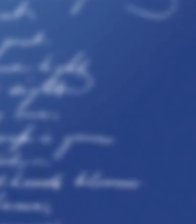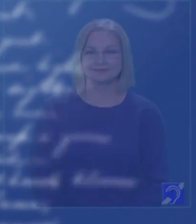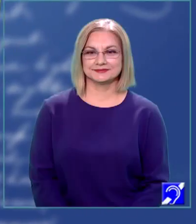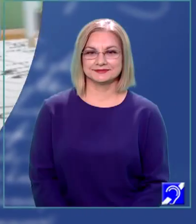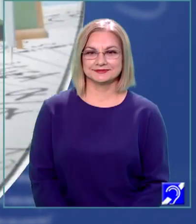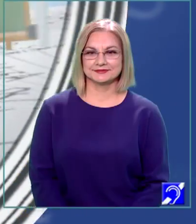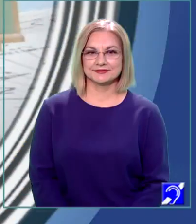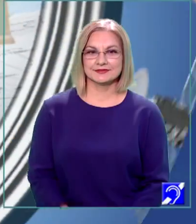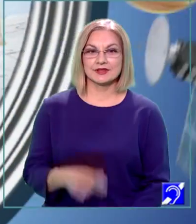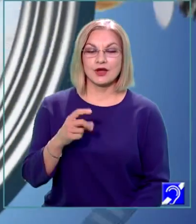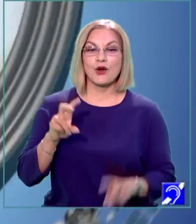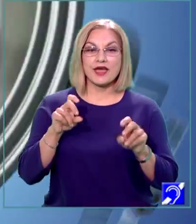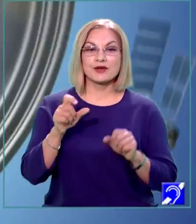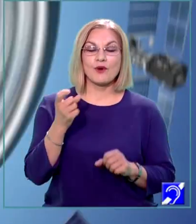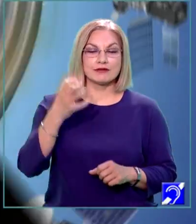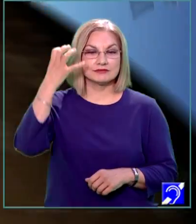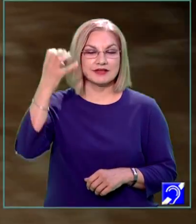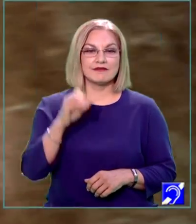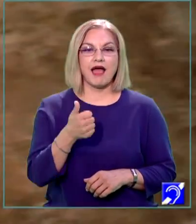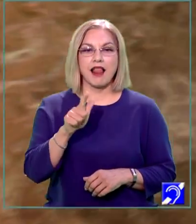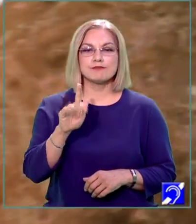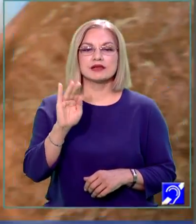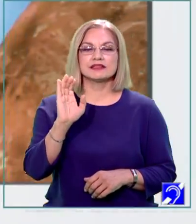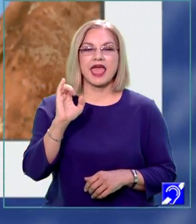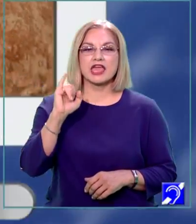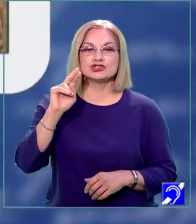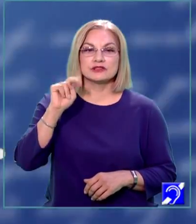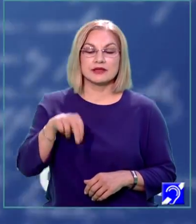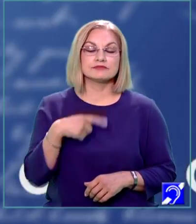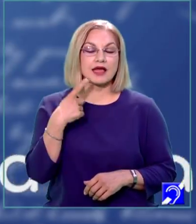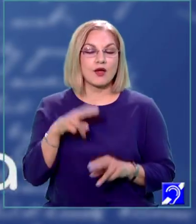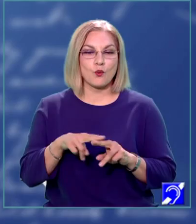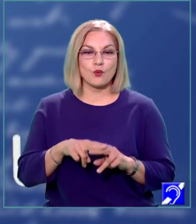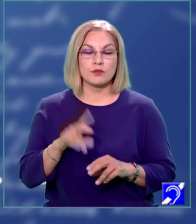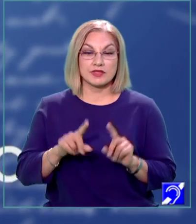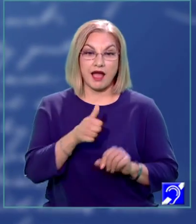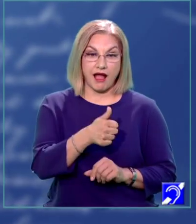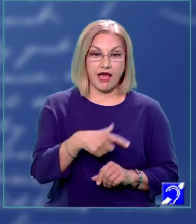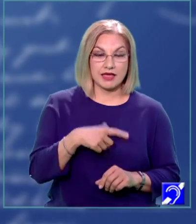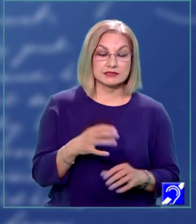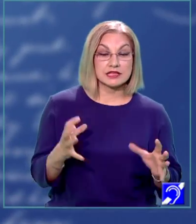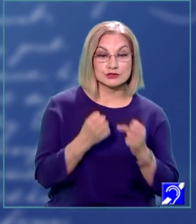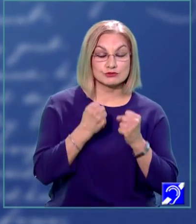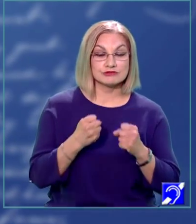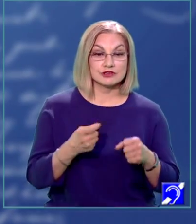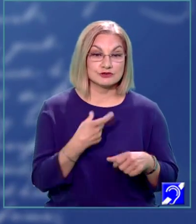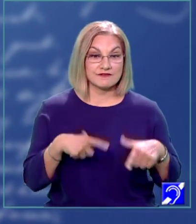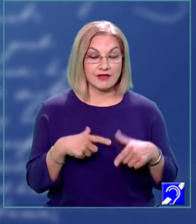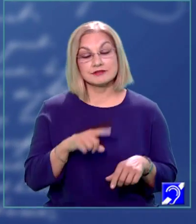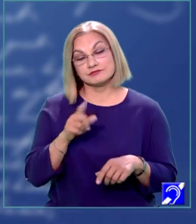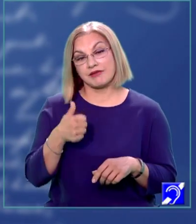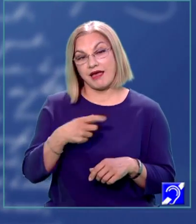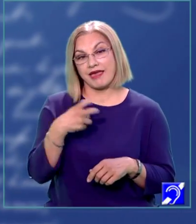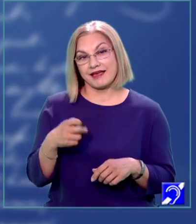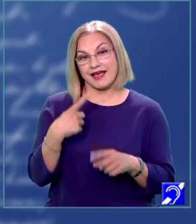O ecuație a savantului Albert Einstein sună așa. Dacă A reprezintă succesul în viață, atunci A este egal